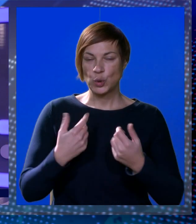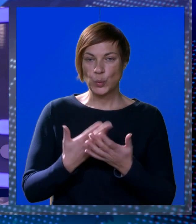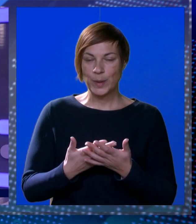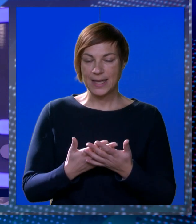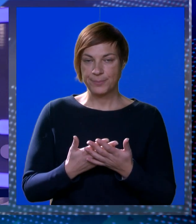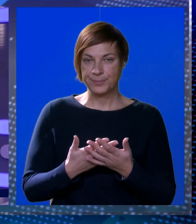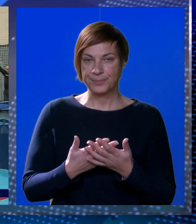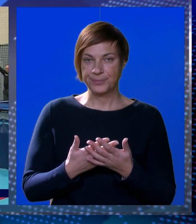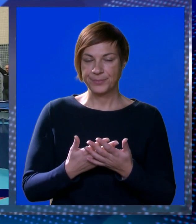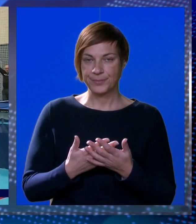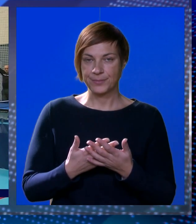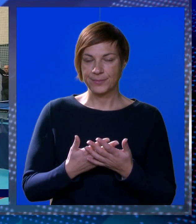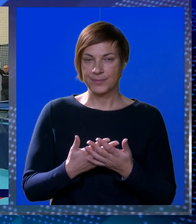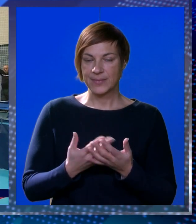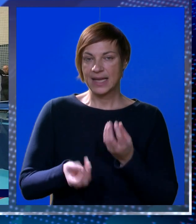kluba.